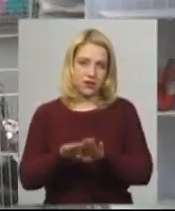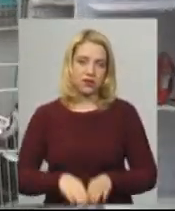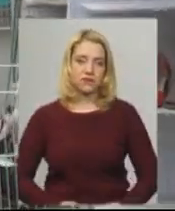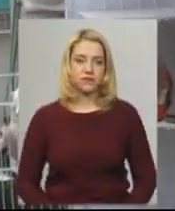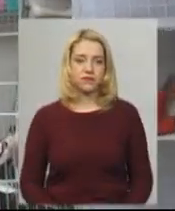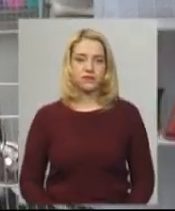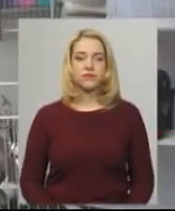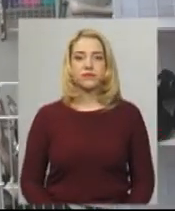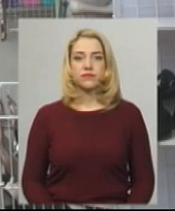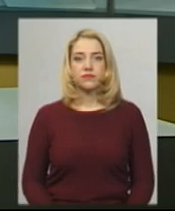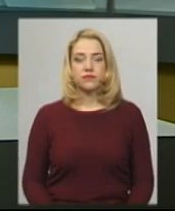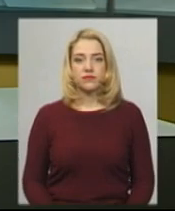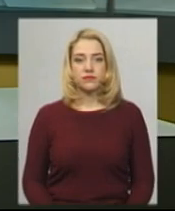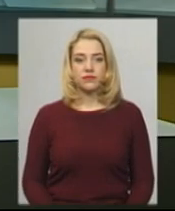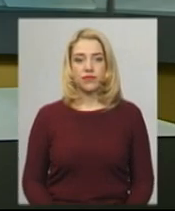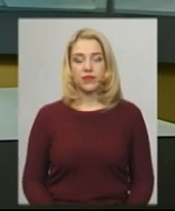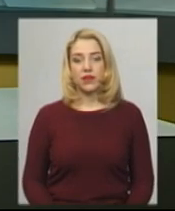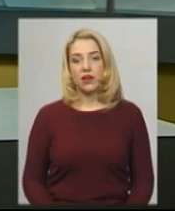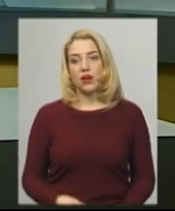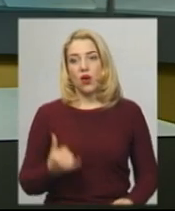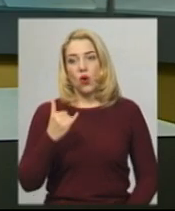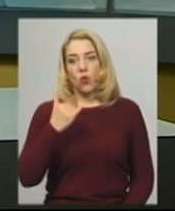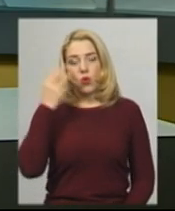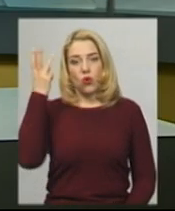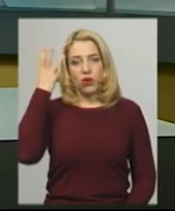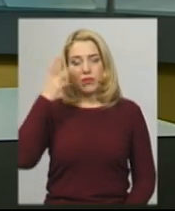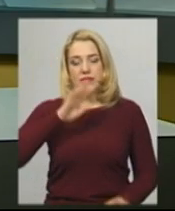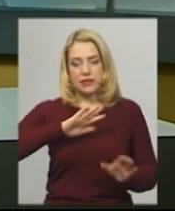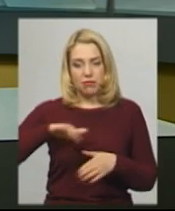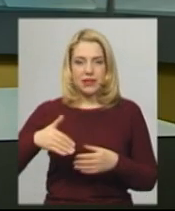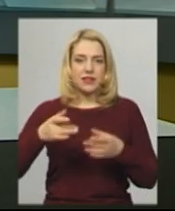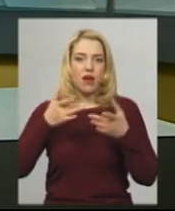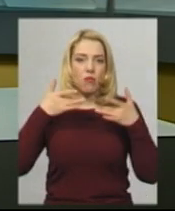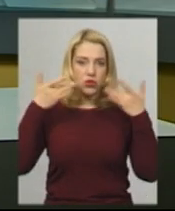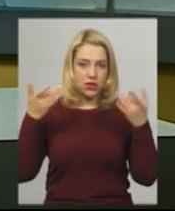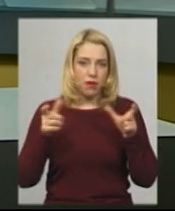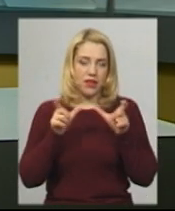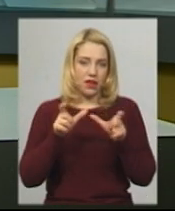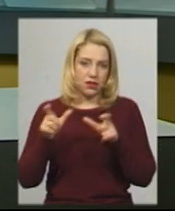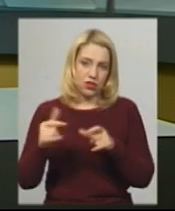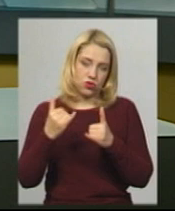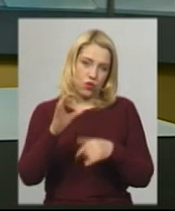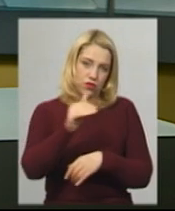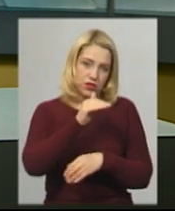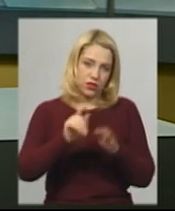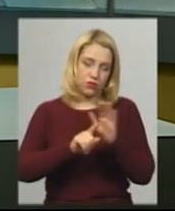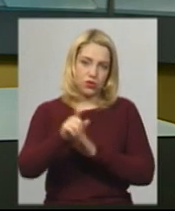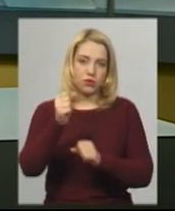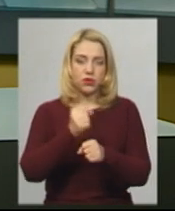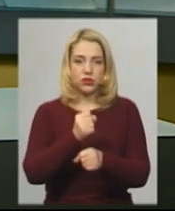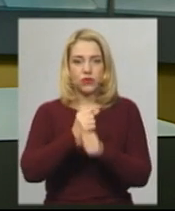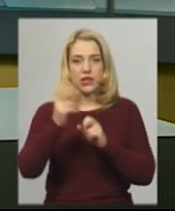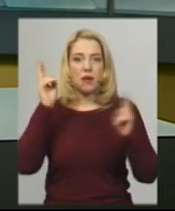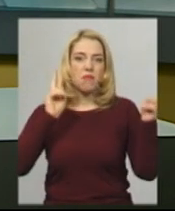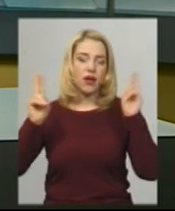Хмельницький. У Хмельницькому після послаблення карантину сьогодні офіційно відновили роботу перукарні та салони